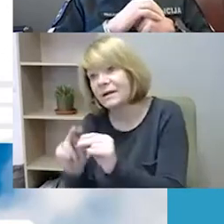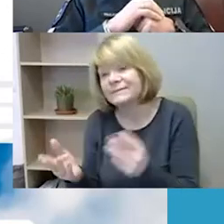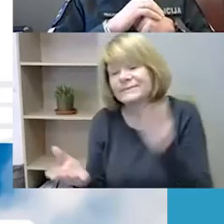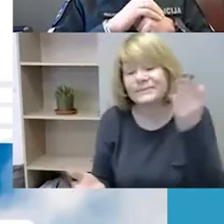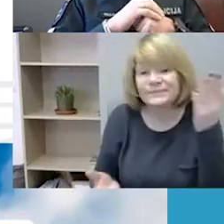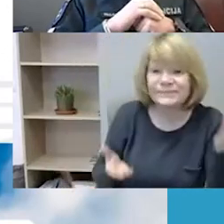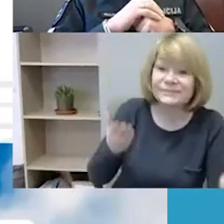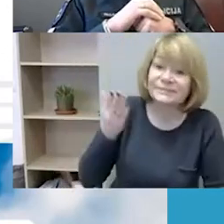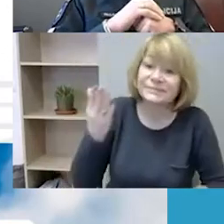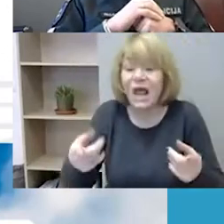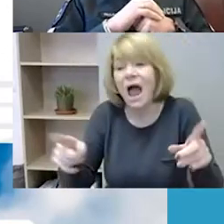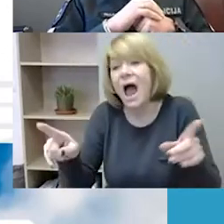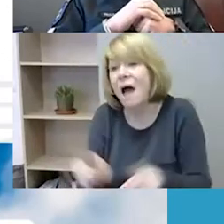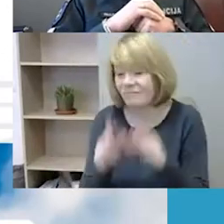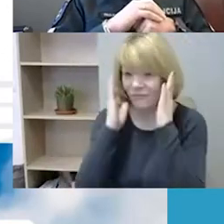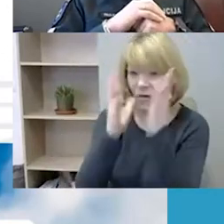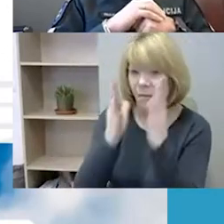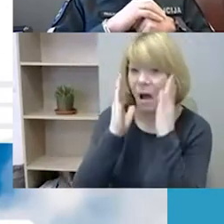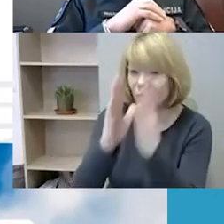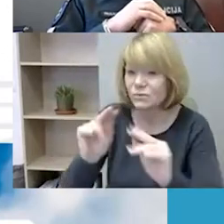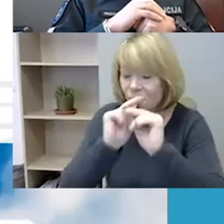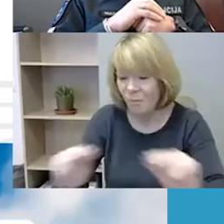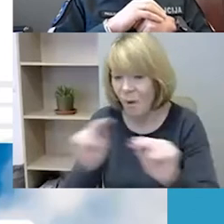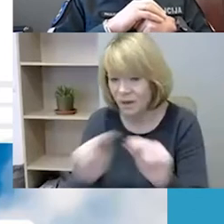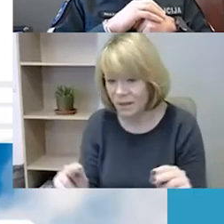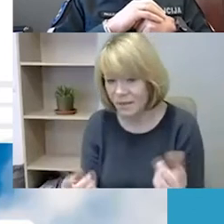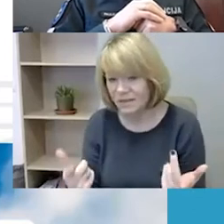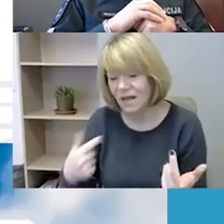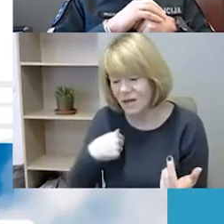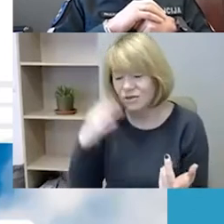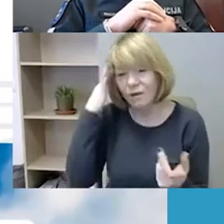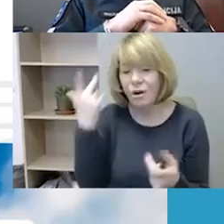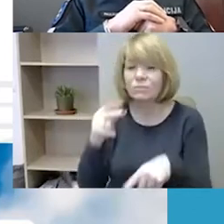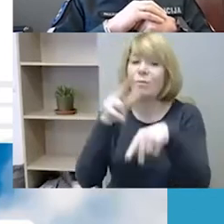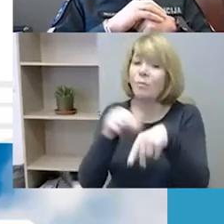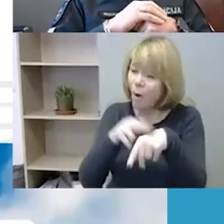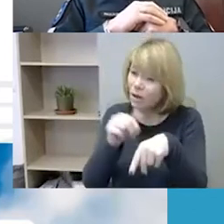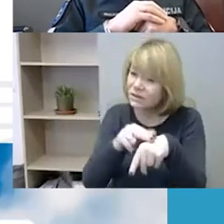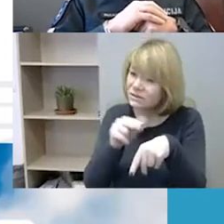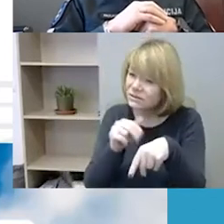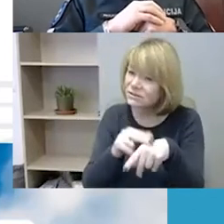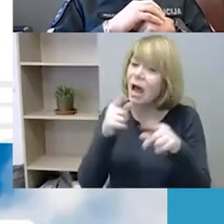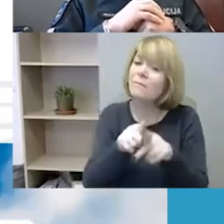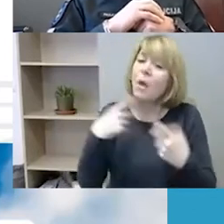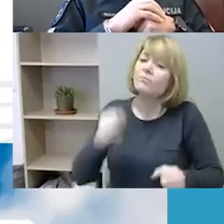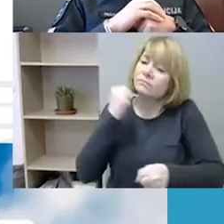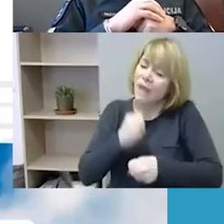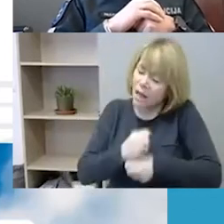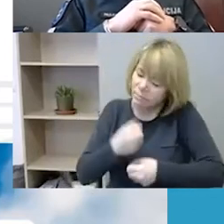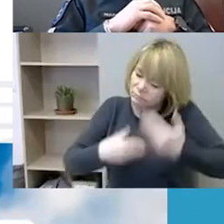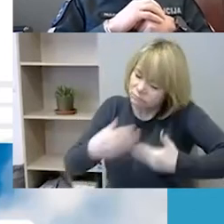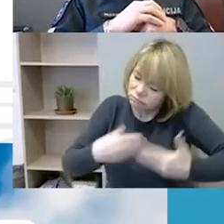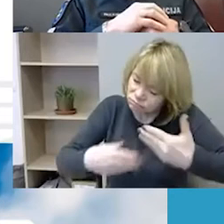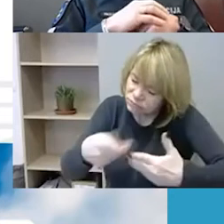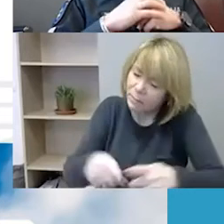mokymas. Tai tiesiog manau, kad policijos pareigūnas turi būti nuo pat jo karjeros pradžios ugdomas